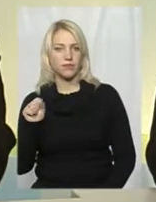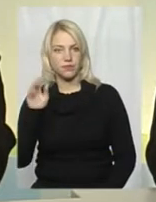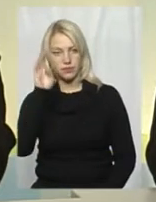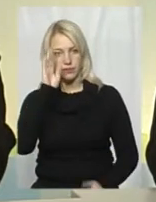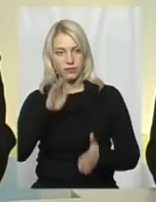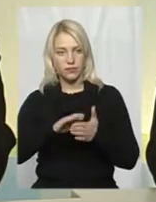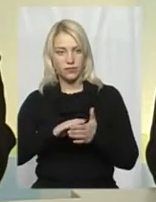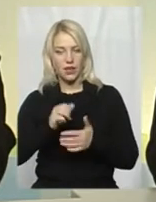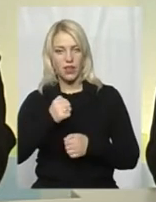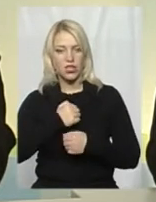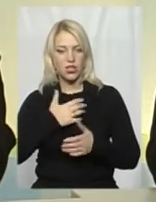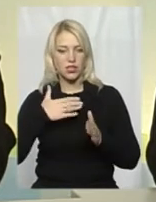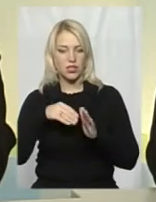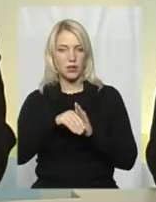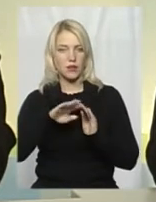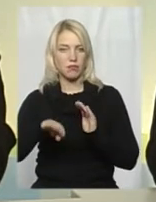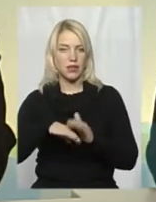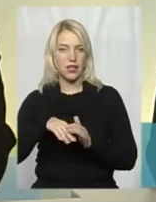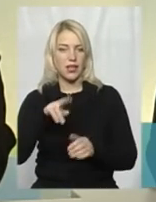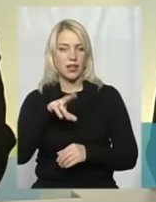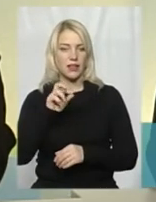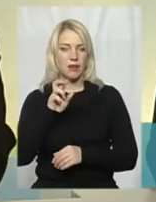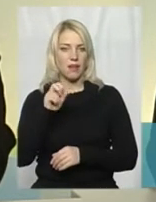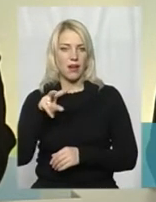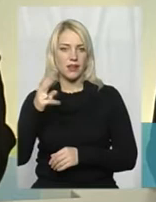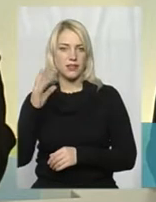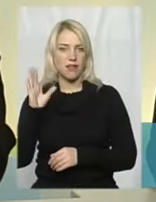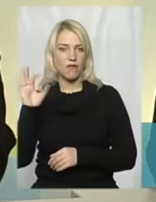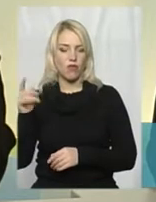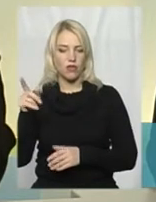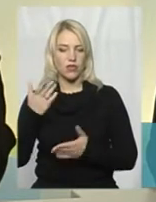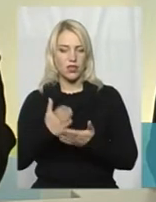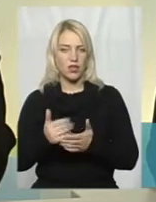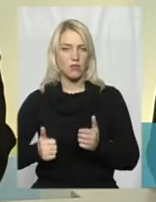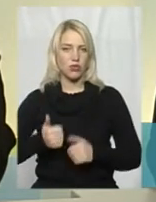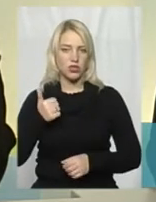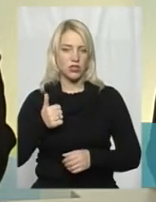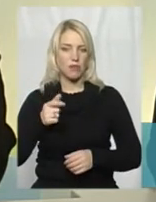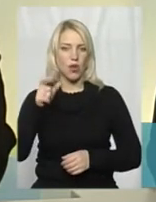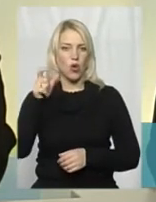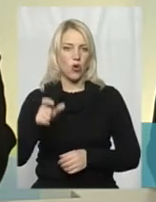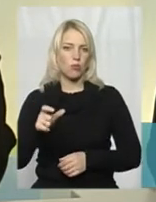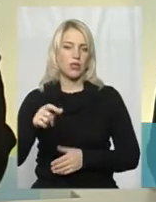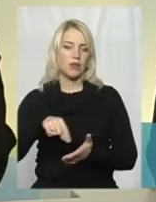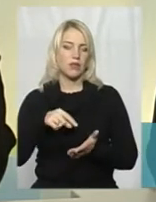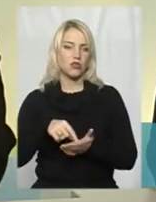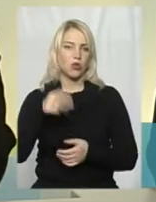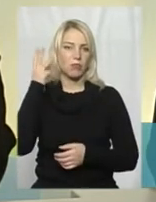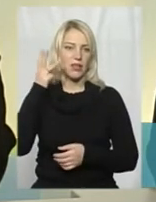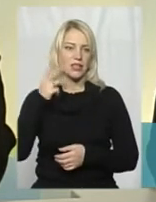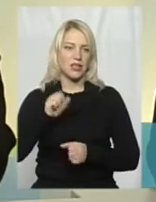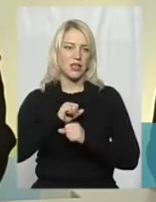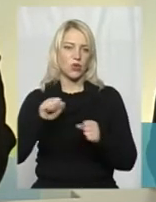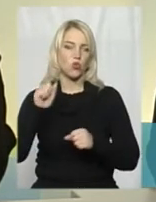на жаль, загинув під Дебальцево. Він є почесним громадянином міста Хмельницького і народним героєм України.